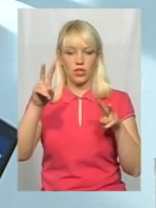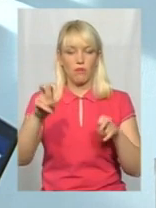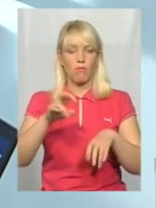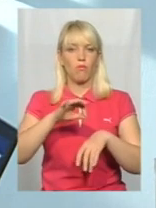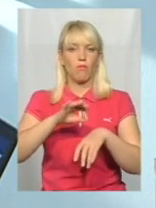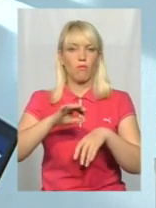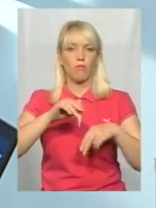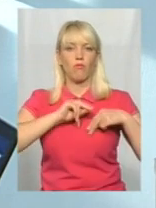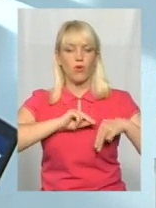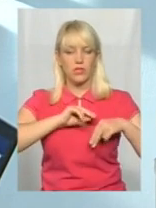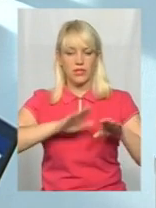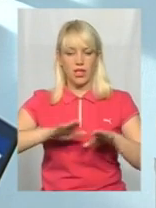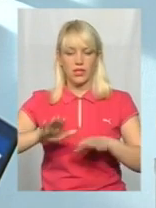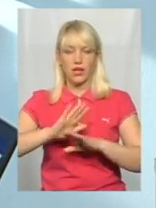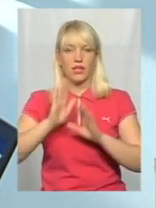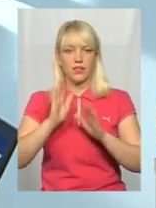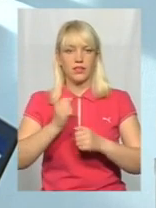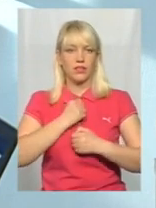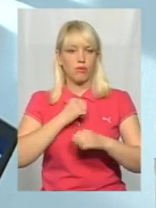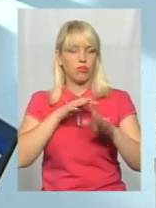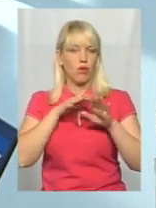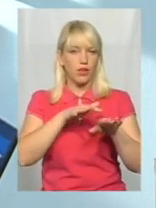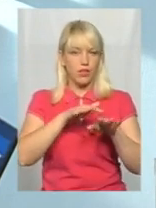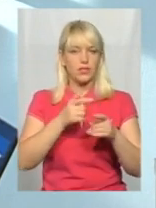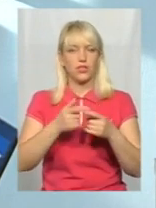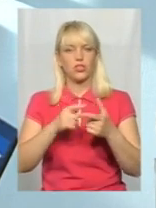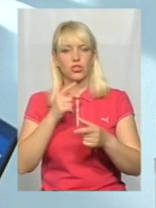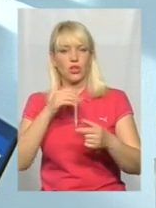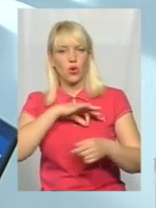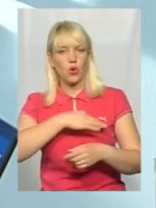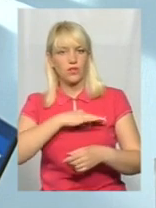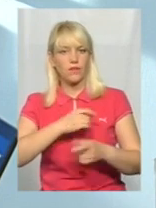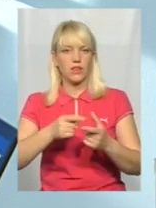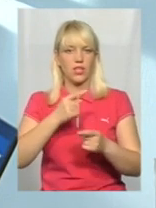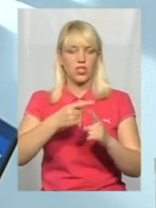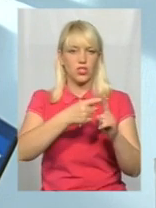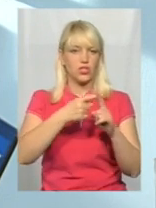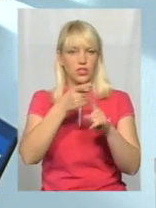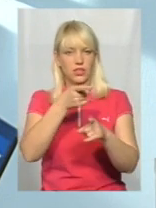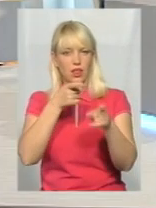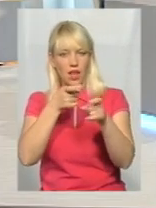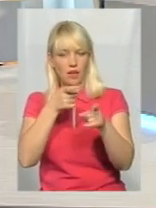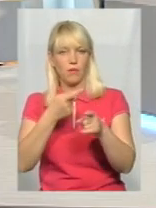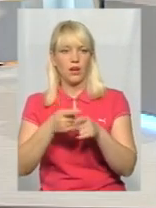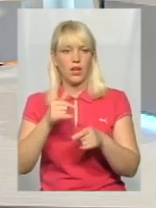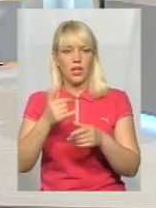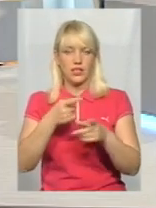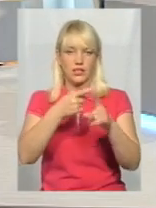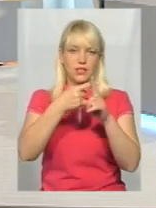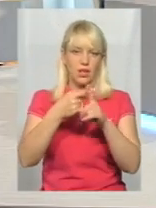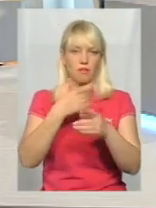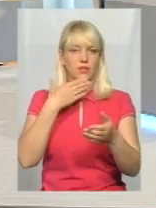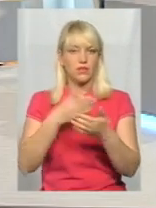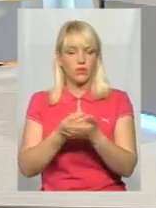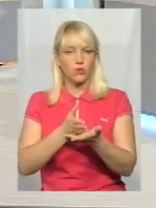боєць або розвідник-кулеметник, розвідник-снайпер. Снайпер працює по своєму напрямку, кулеметник по своєму